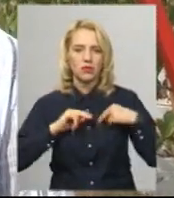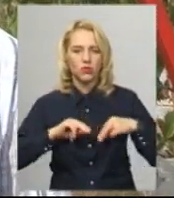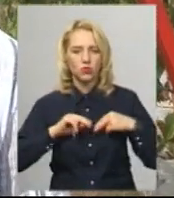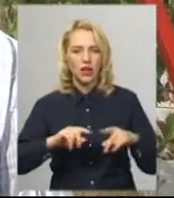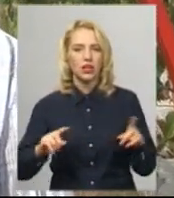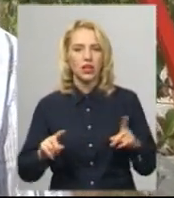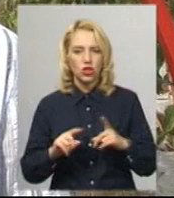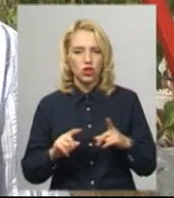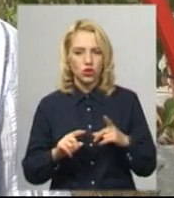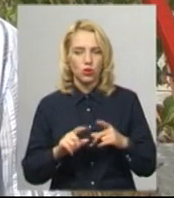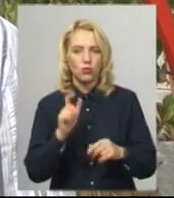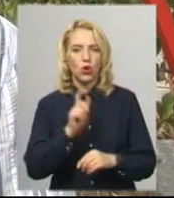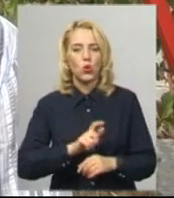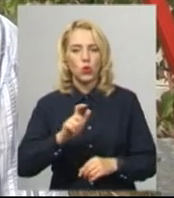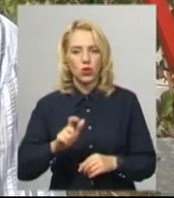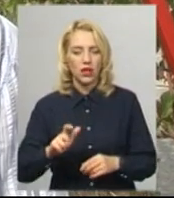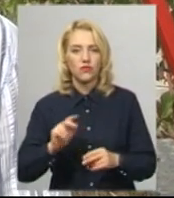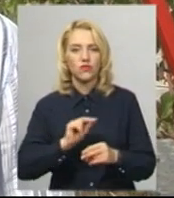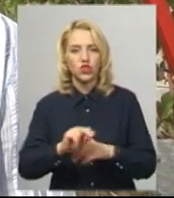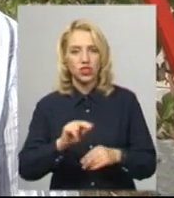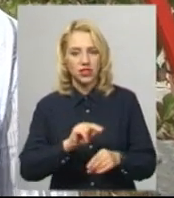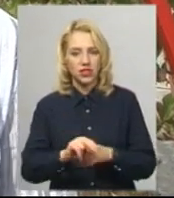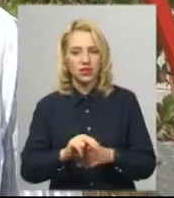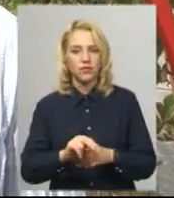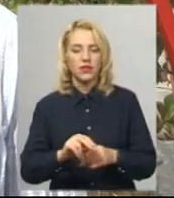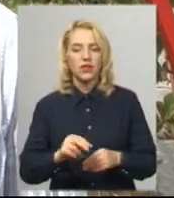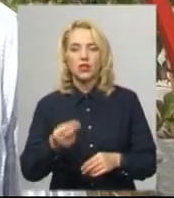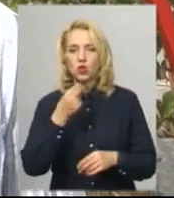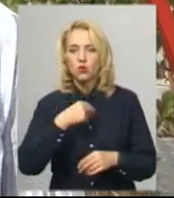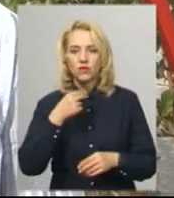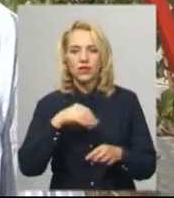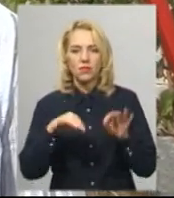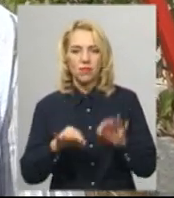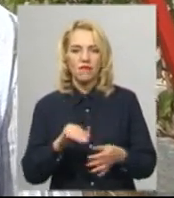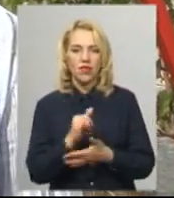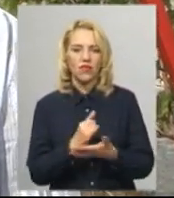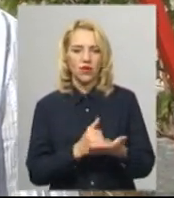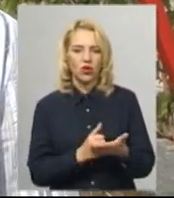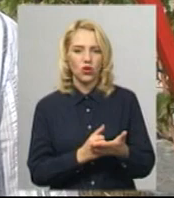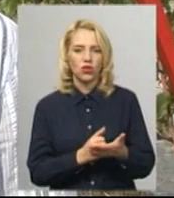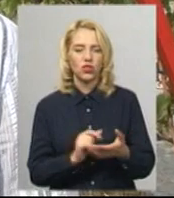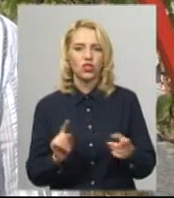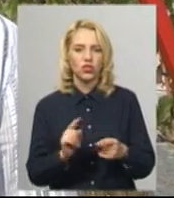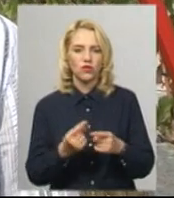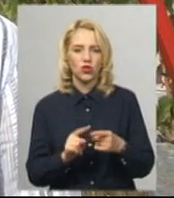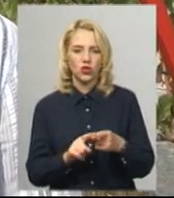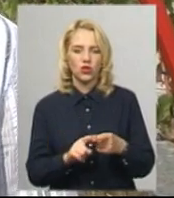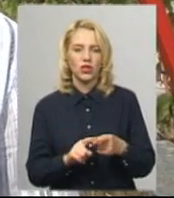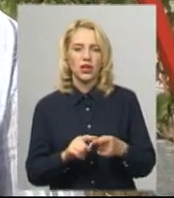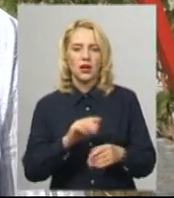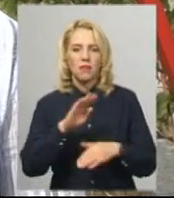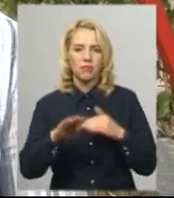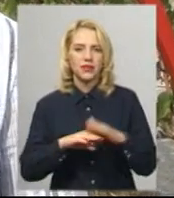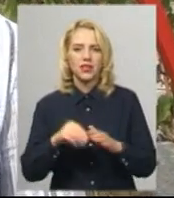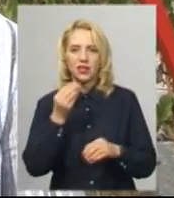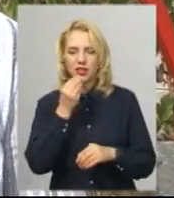людей вчити споживати правильне вино, і що воно саме йде під їжу,